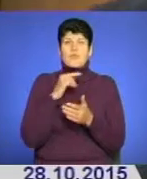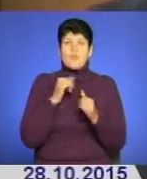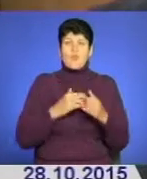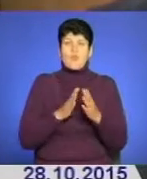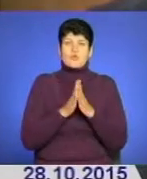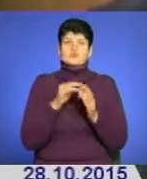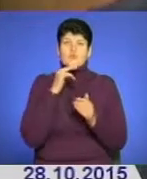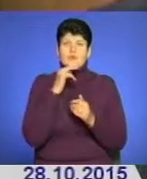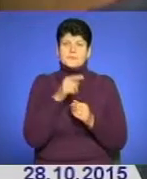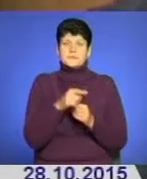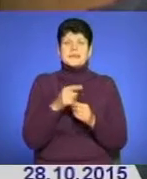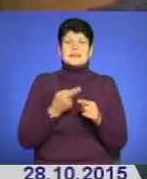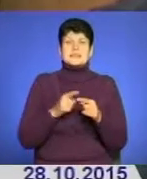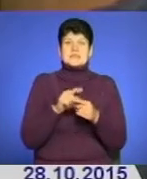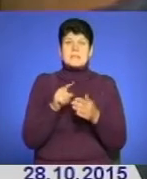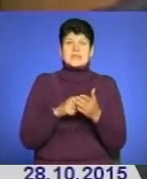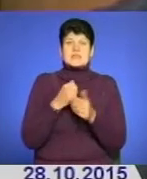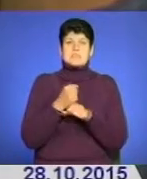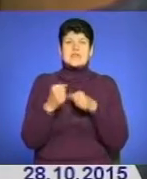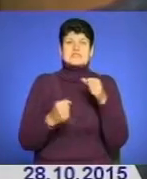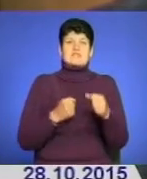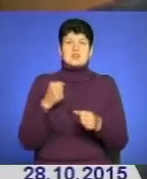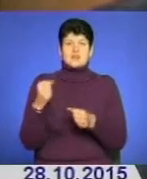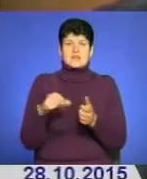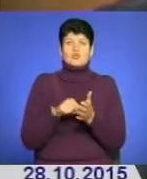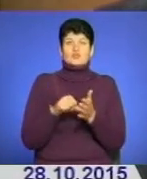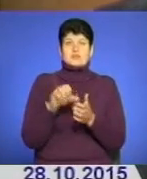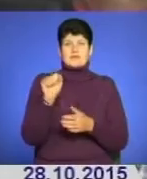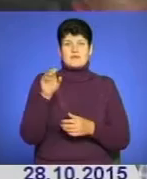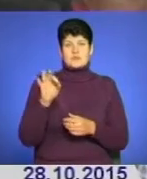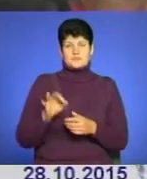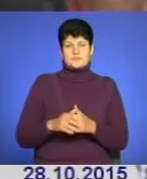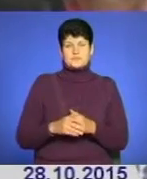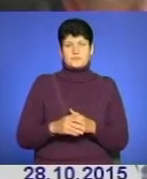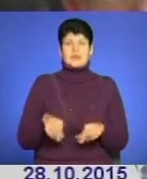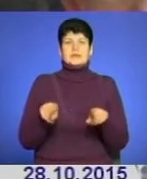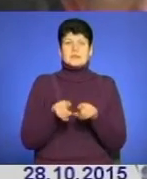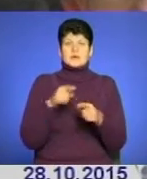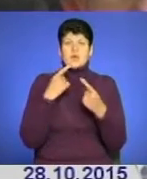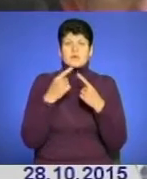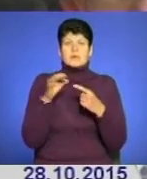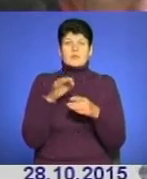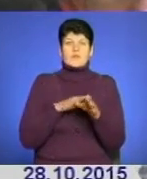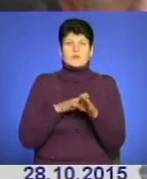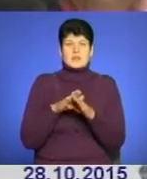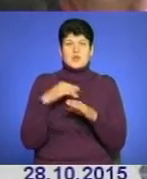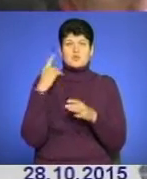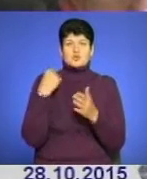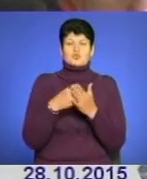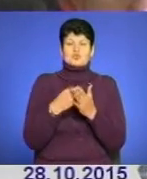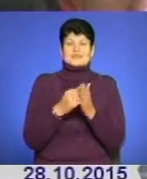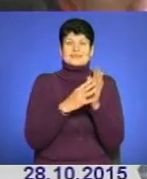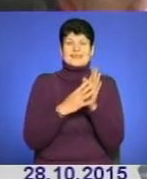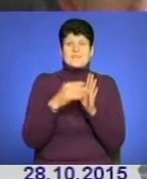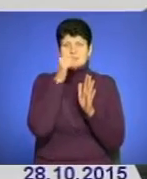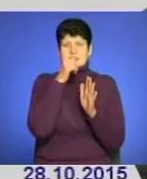увагу. Це питання працевлаштування учасників АТО. Також говорили про виконання обласного бюджету за 9